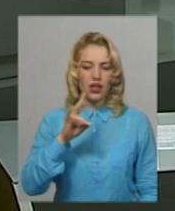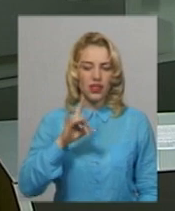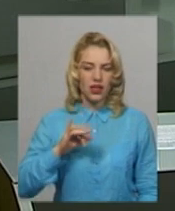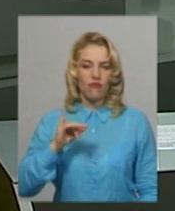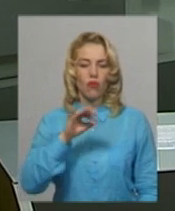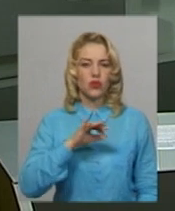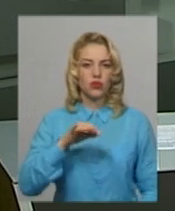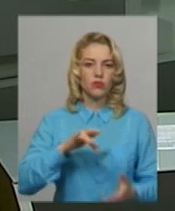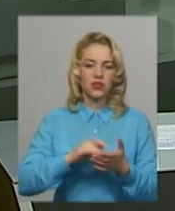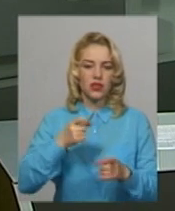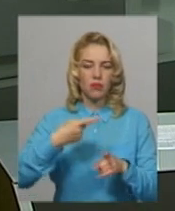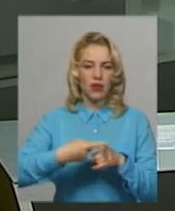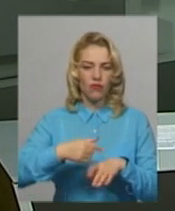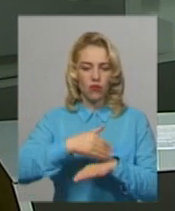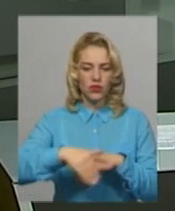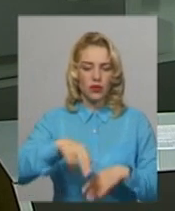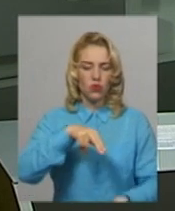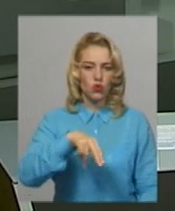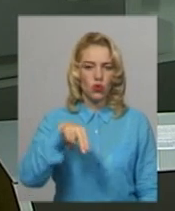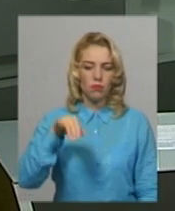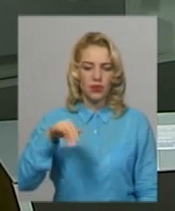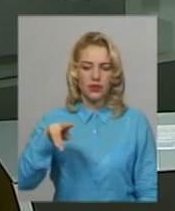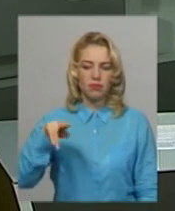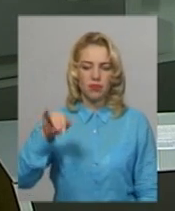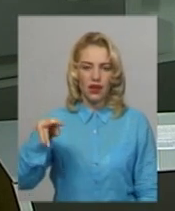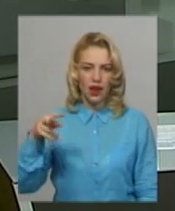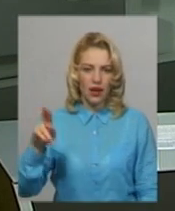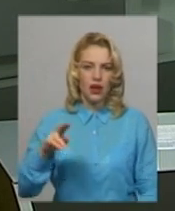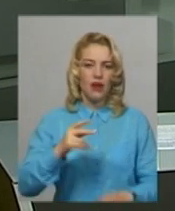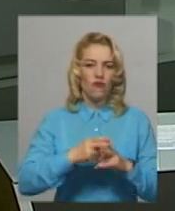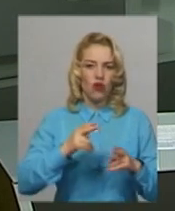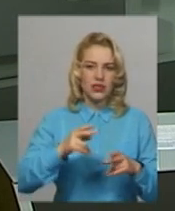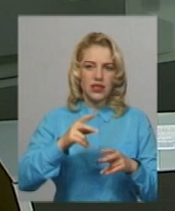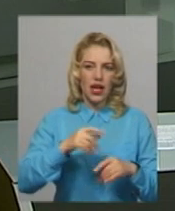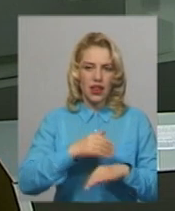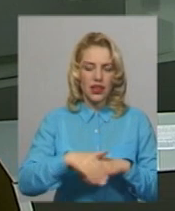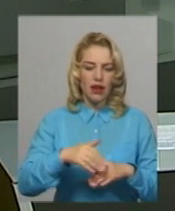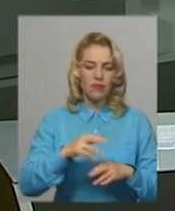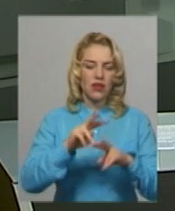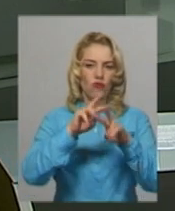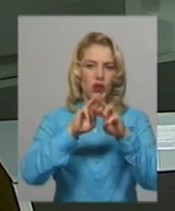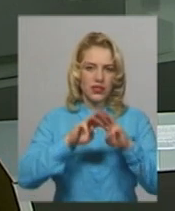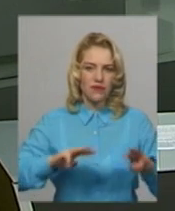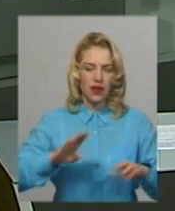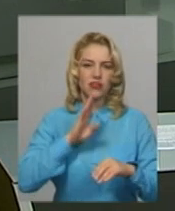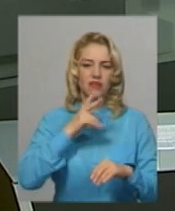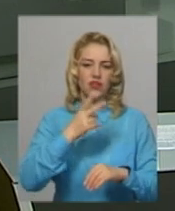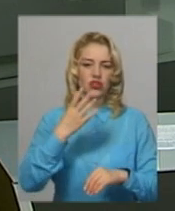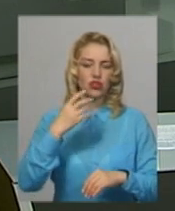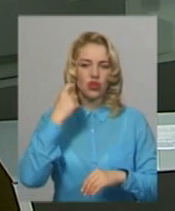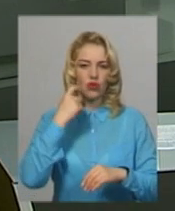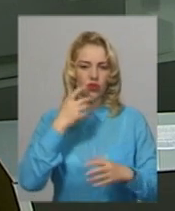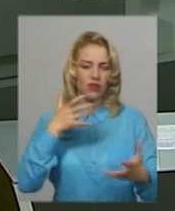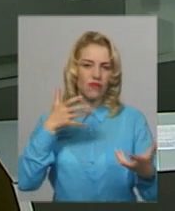на перехресті вулиць Проскурівського підпілля та вокзальної автомобіль «Фольцваген-посад», яким керувала 20-річна хмельничанка, в